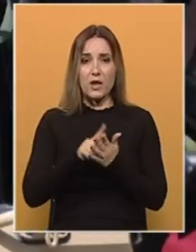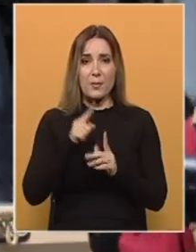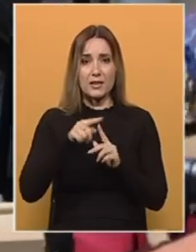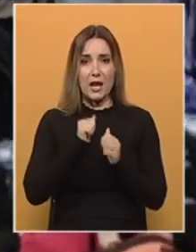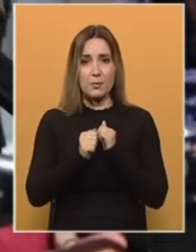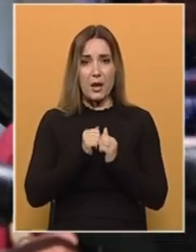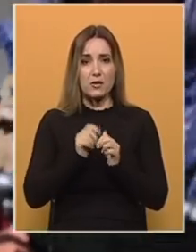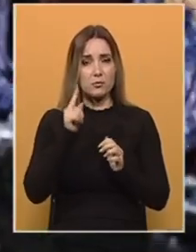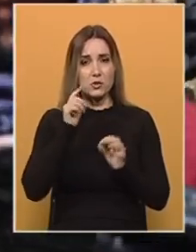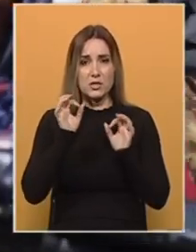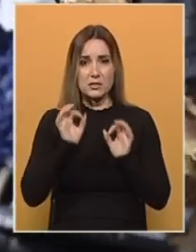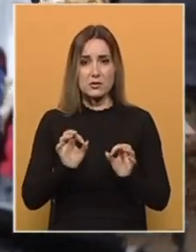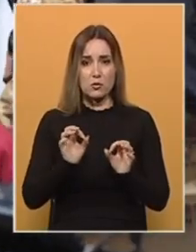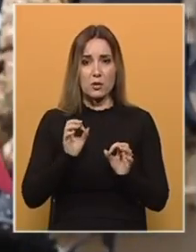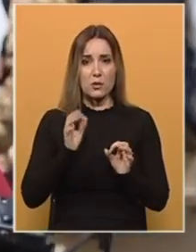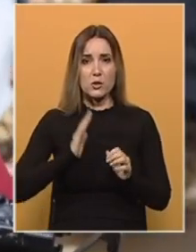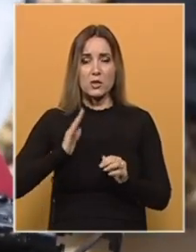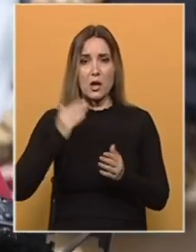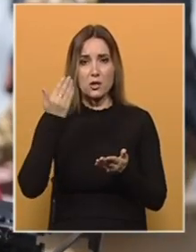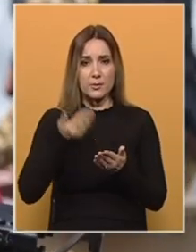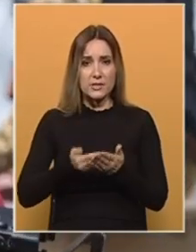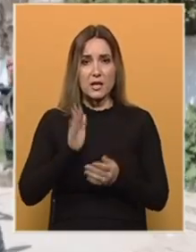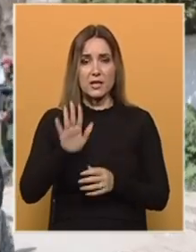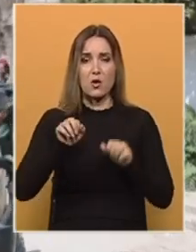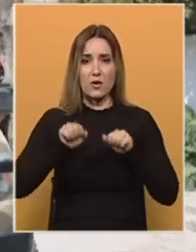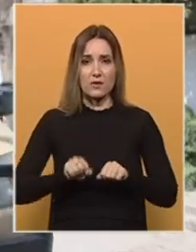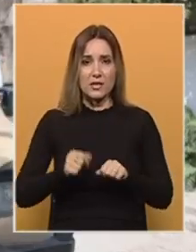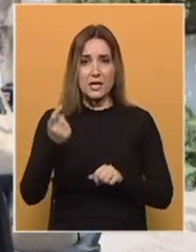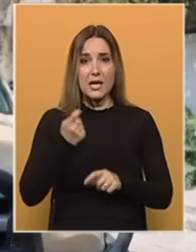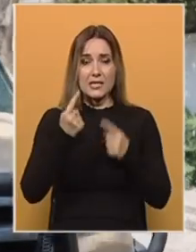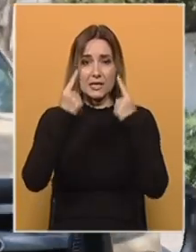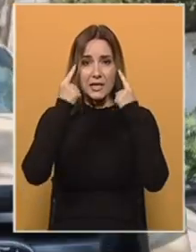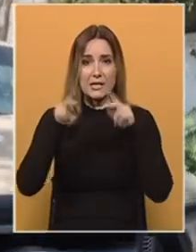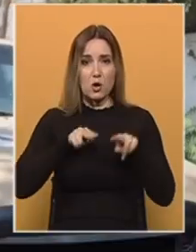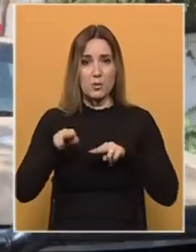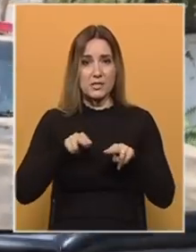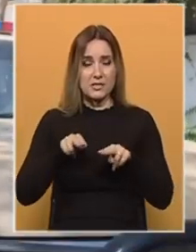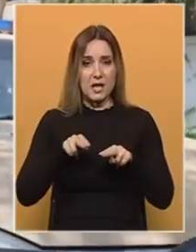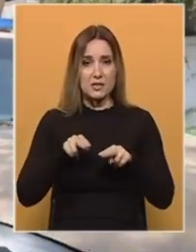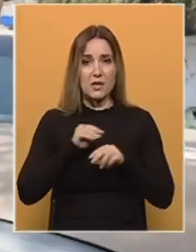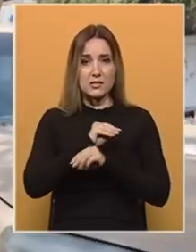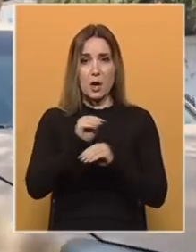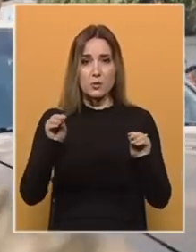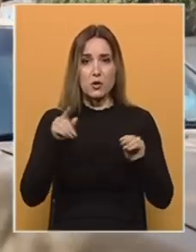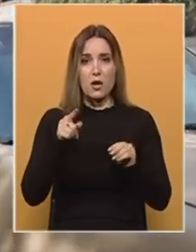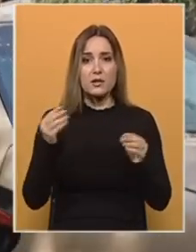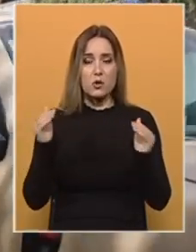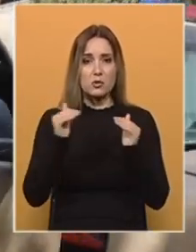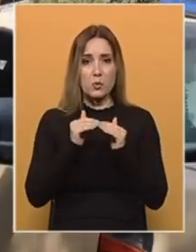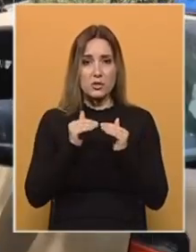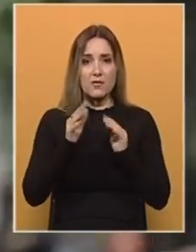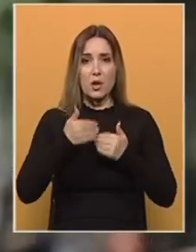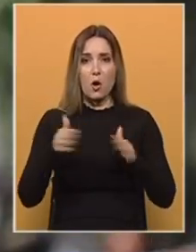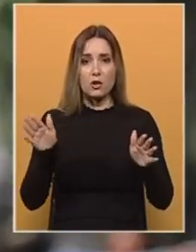nastoje osigurati međunarodno priznanje njihove vlasti u Afganistanu. Iz Kineskog ministarstva vanjskih poslova je saopšteno da je uspostavljen